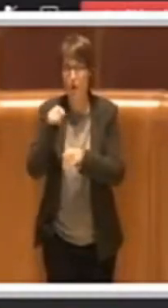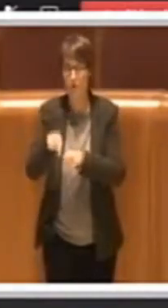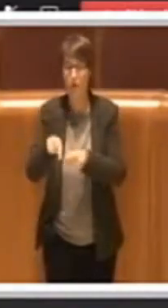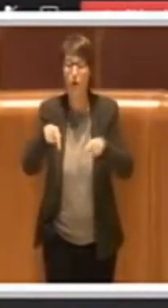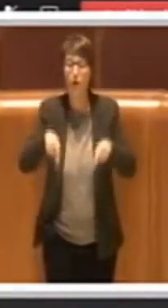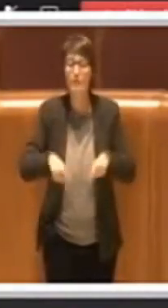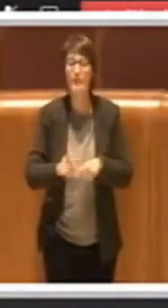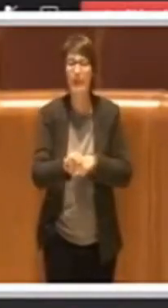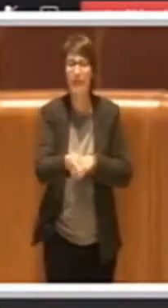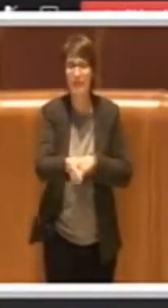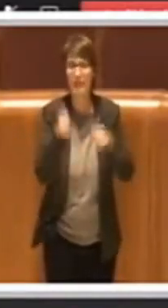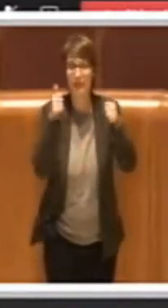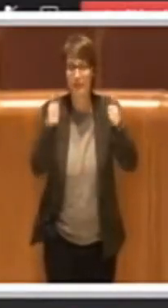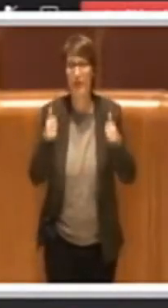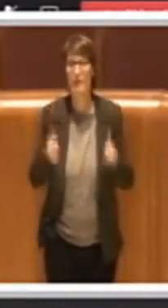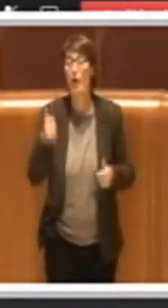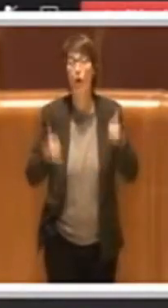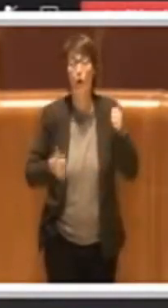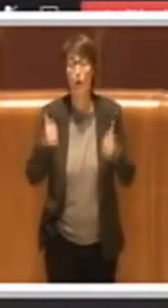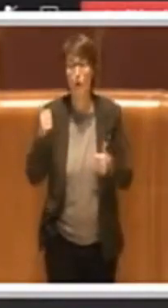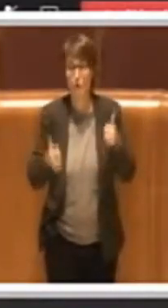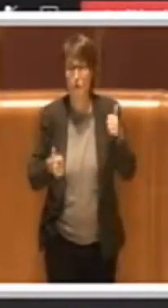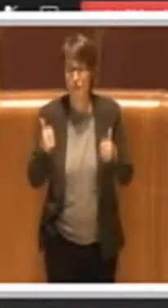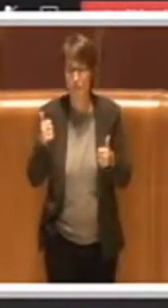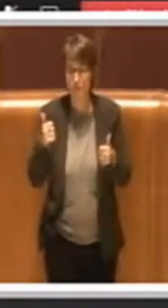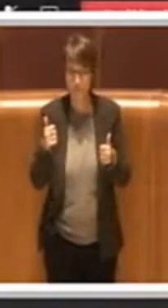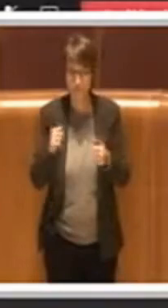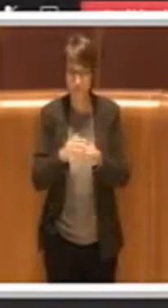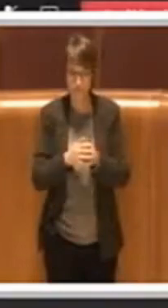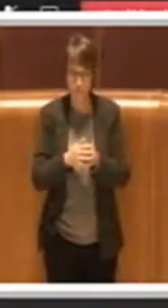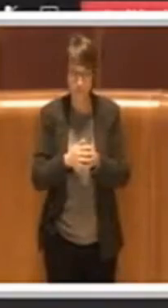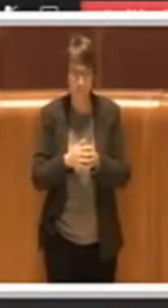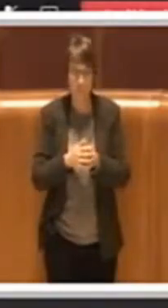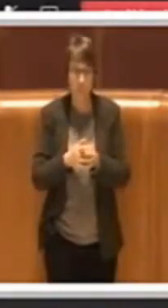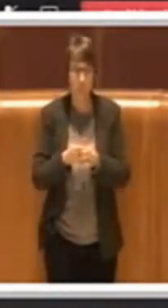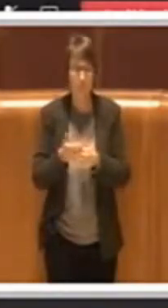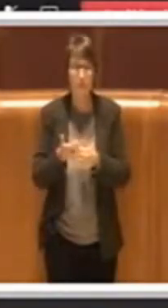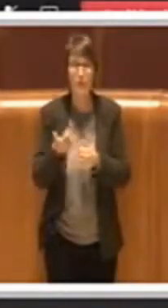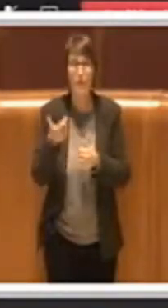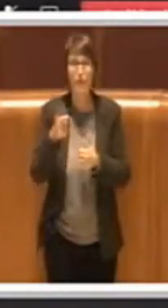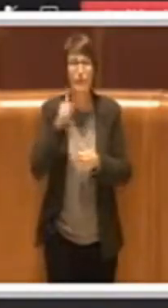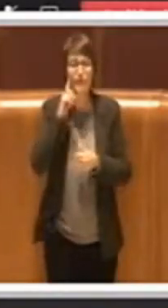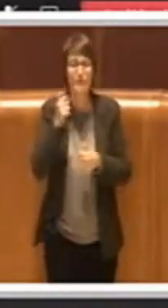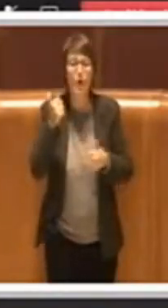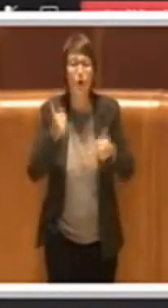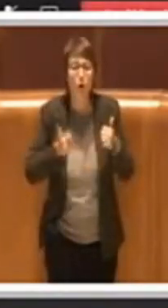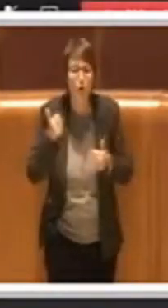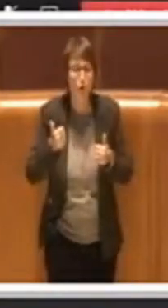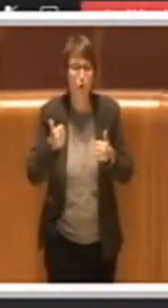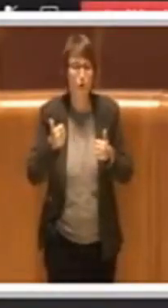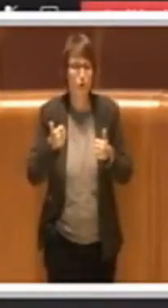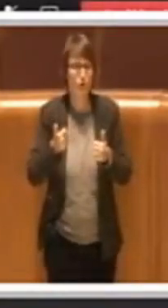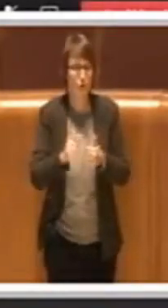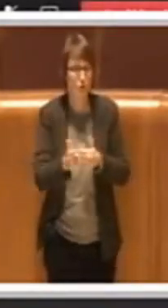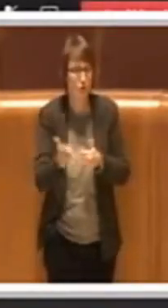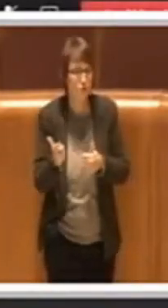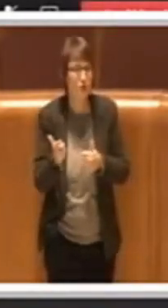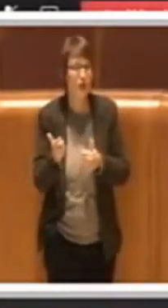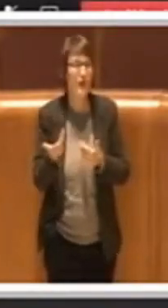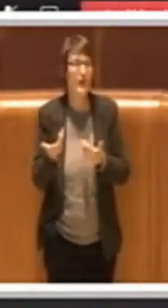e anche modificata la pianta organica, perché se non si fanno questi passaggi, ovviamente, non si può poi